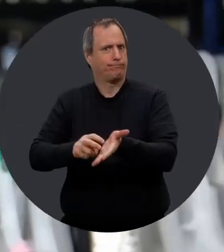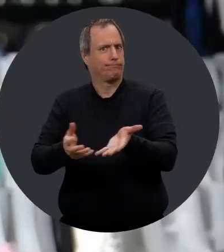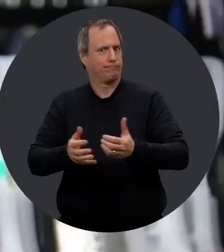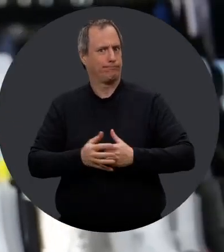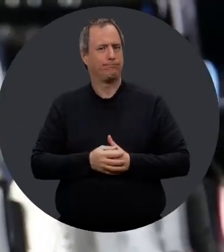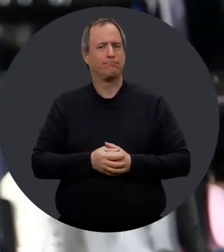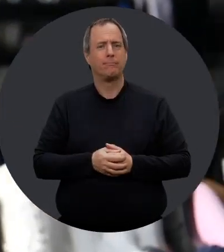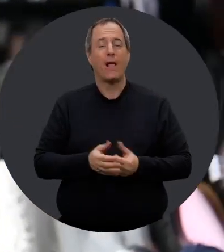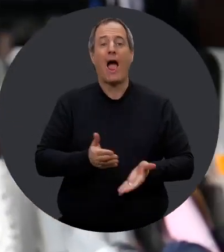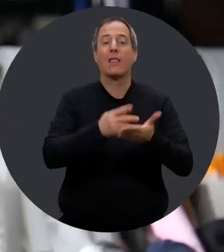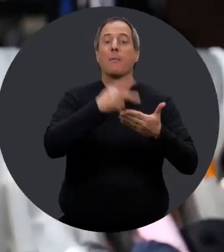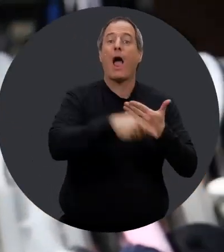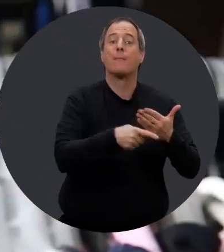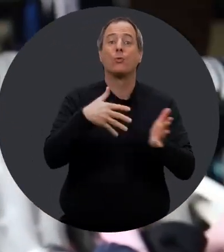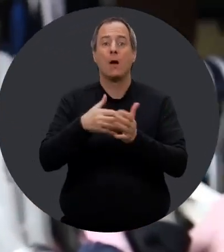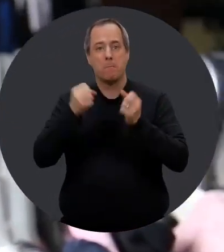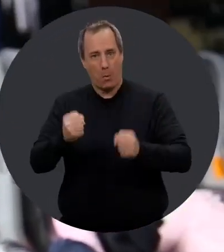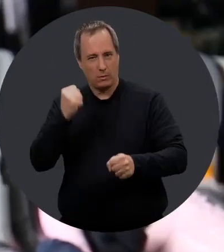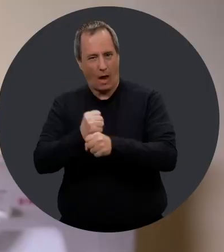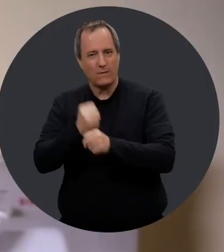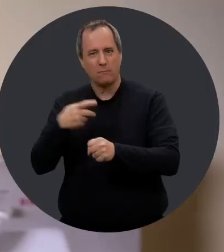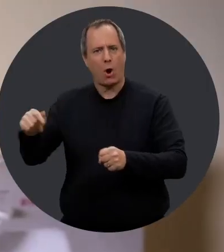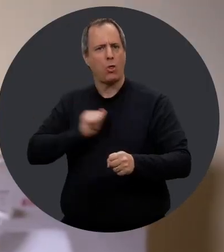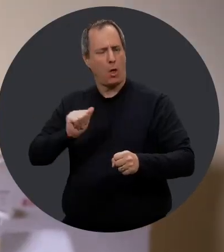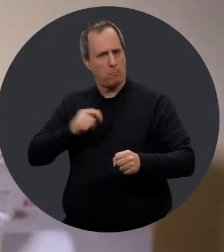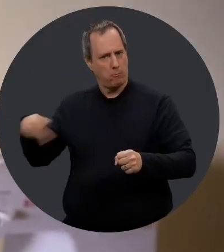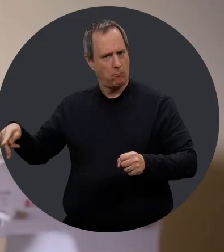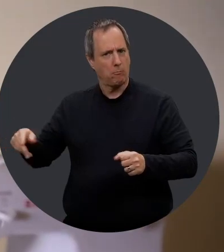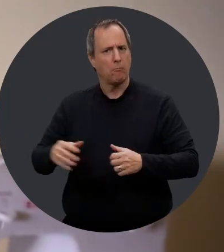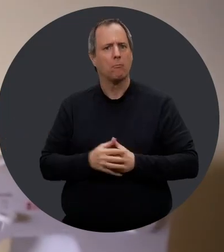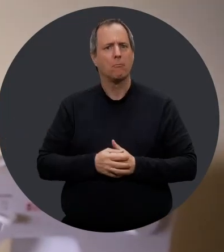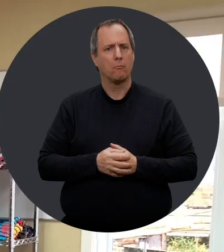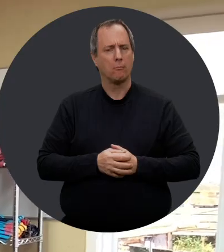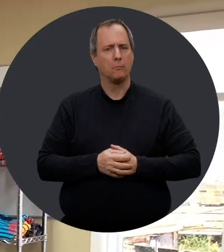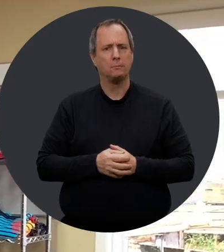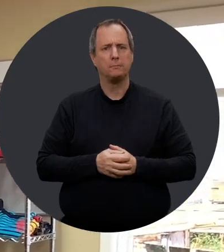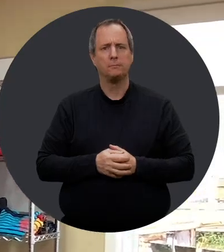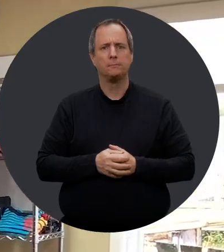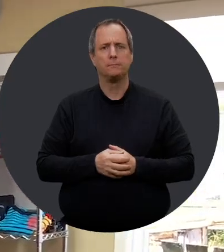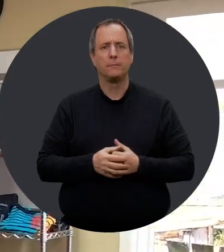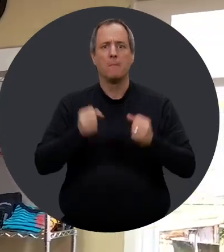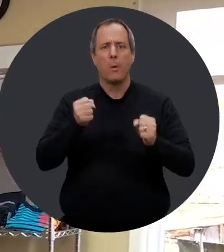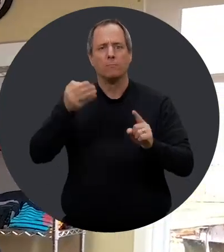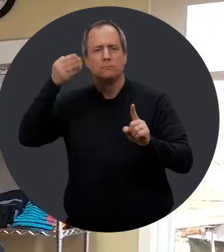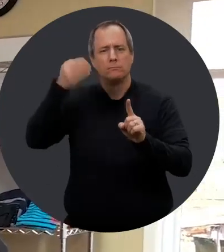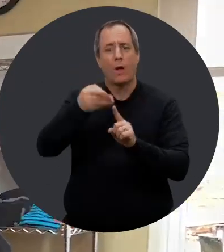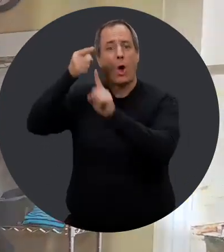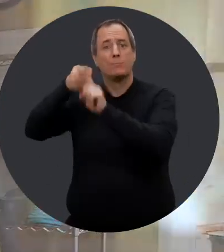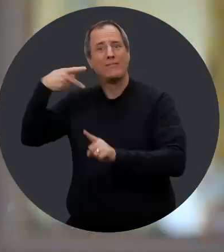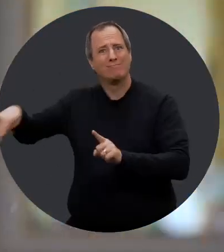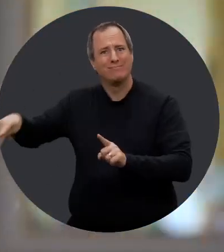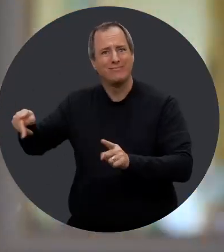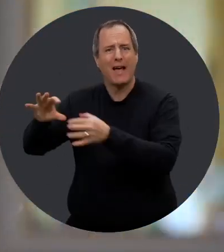inscrits. Grâce à ce programme, en fait, les étudiants peuvent travailler sur leur autonomie, puis ils peuvent aussi fixer des